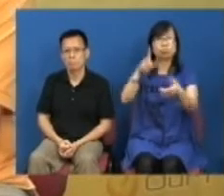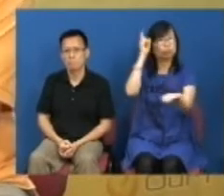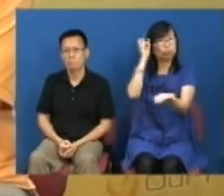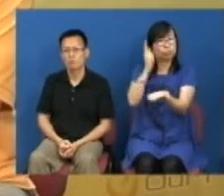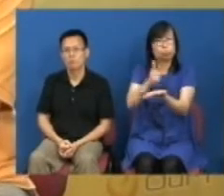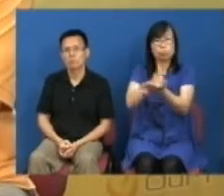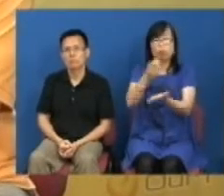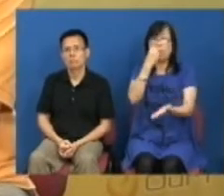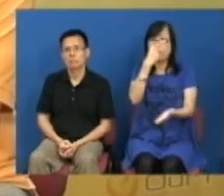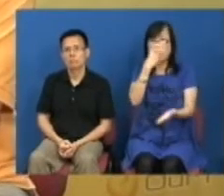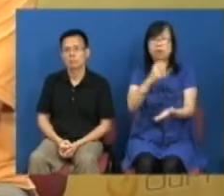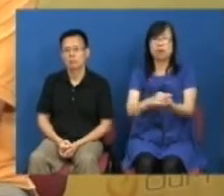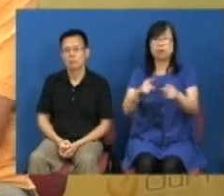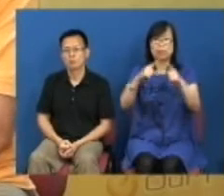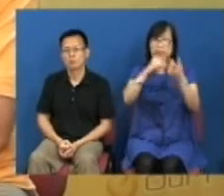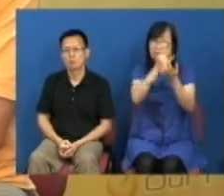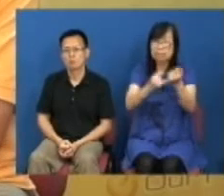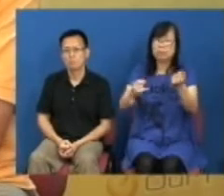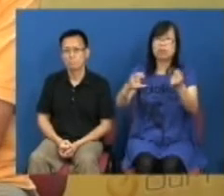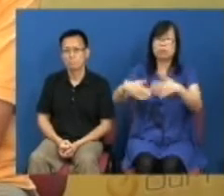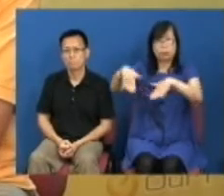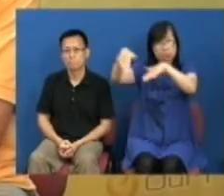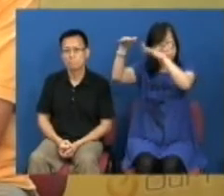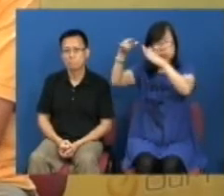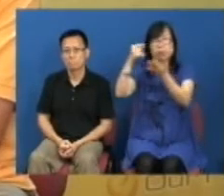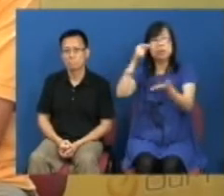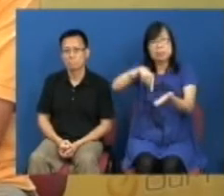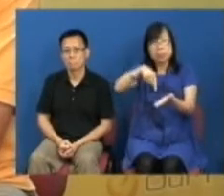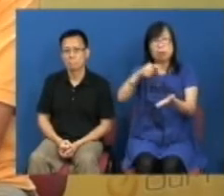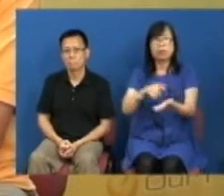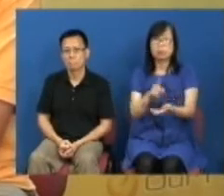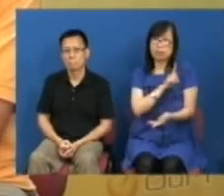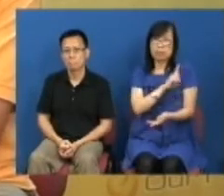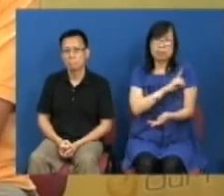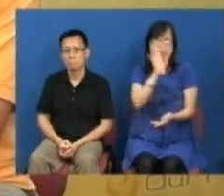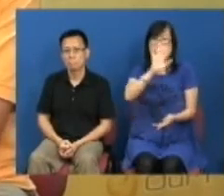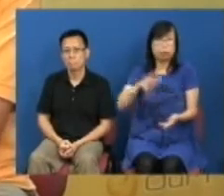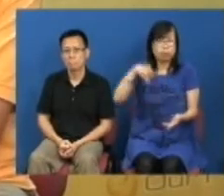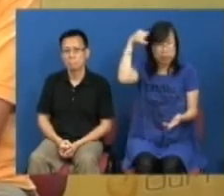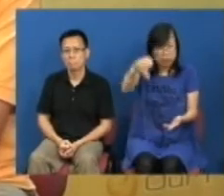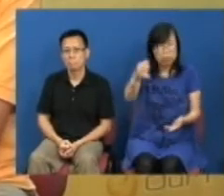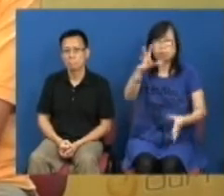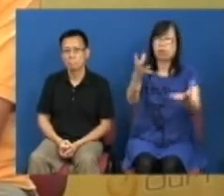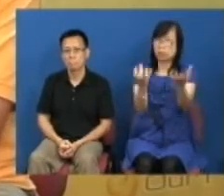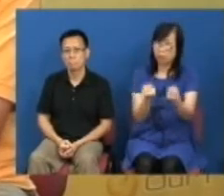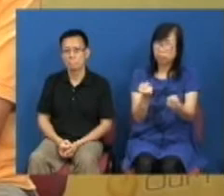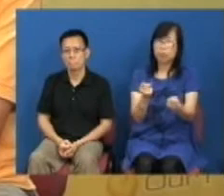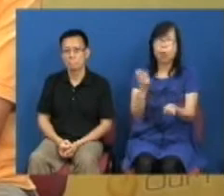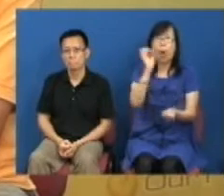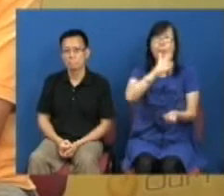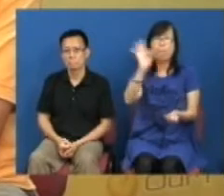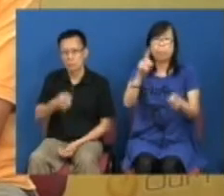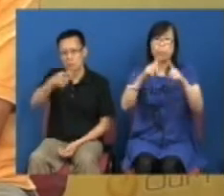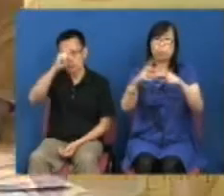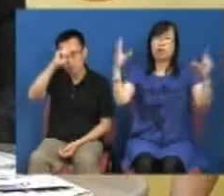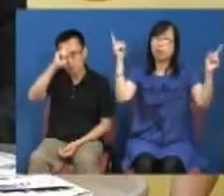香港是我们生于私掌于私的地方如果我们自己不站出来争取是没有人会代我们你也记